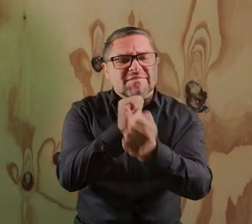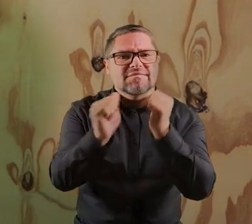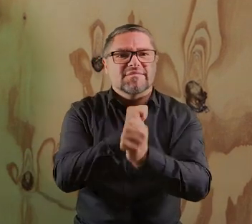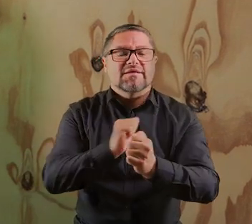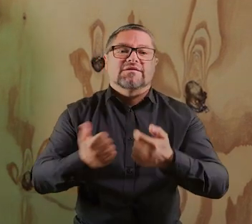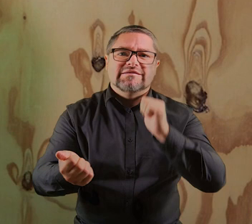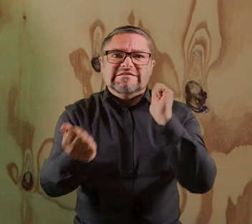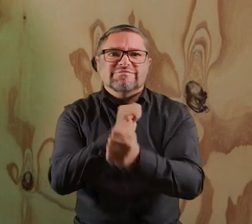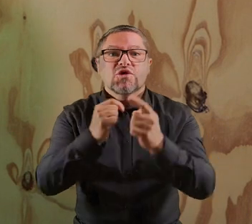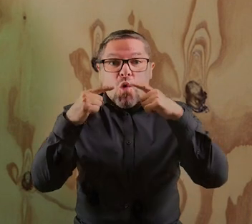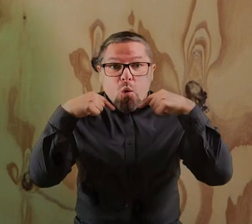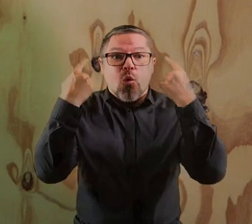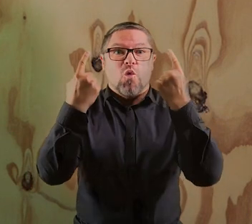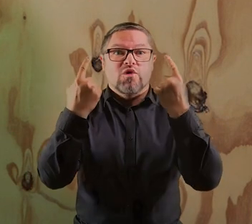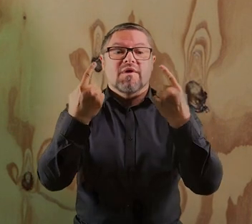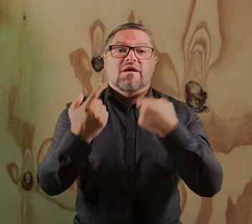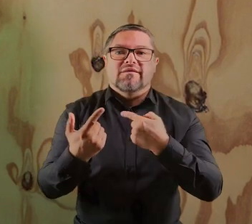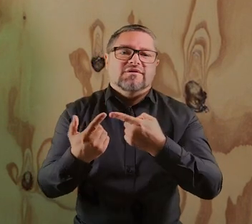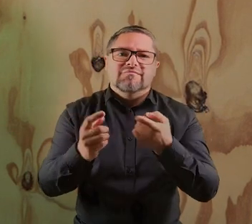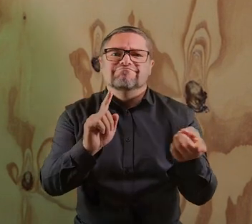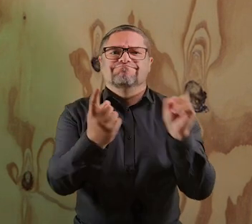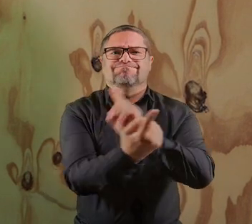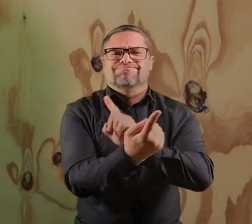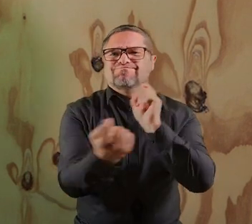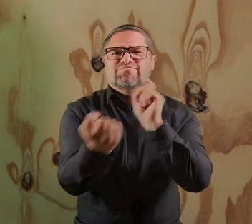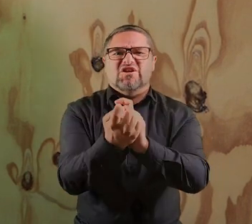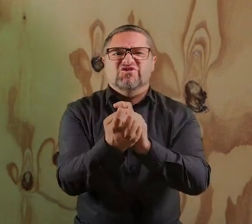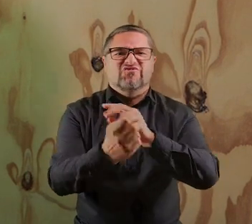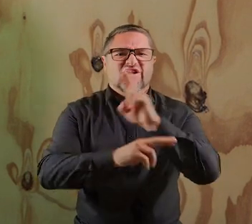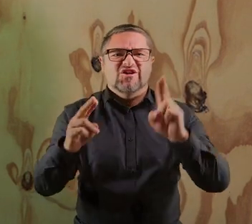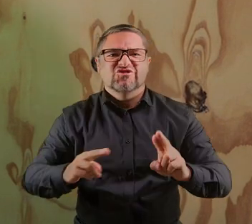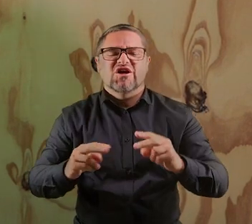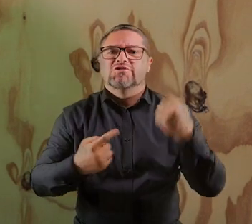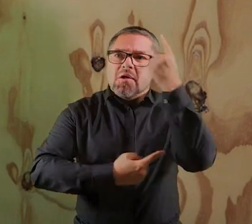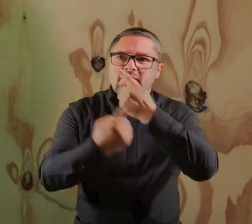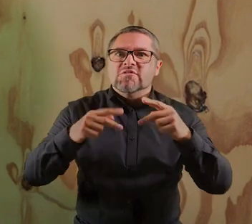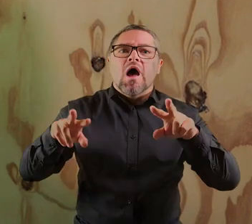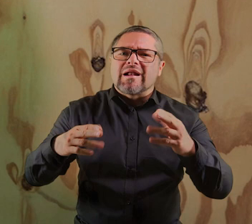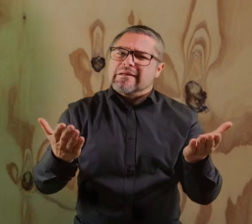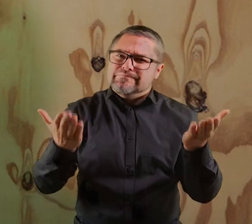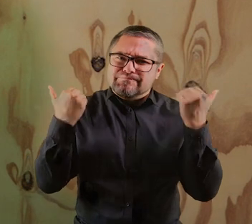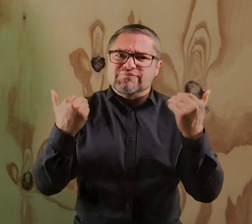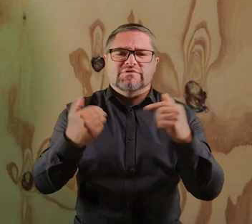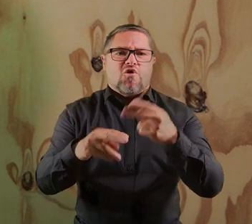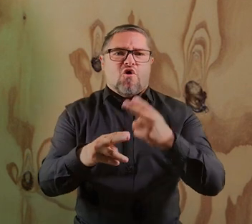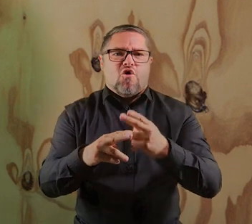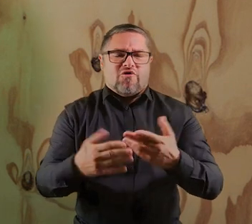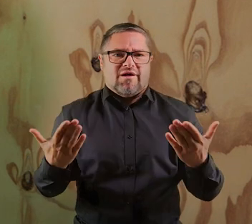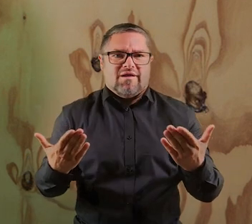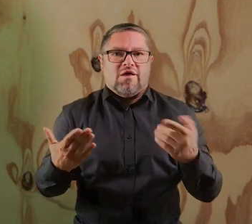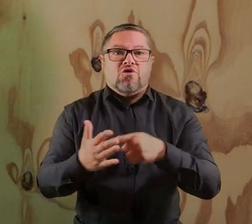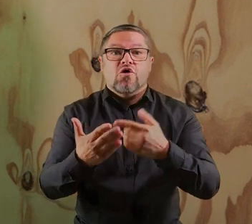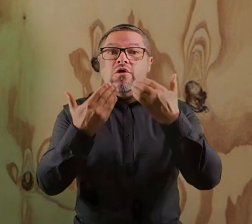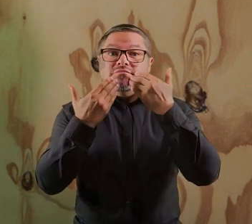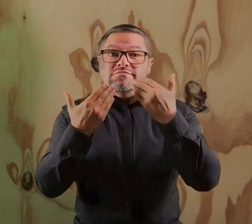zmieniać, ale go zmieniać z uśmiechem właśnie na przekrót wszystkiemu temu, z czym nam się kojarzy choroba